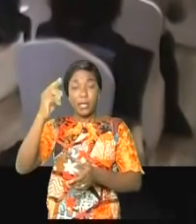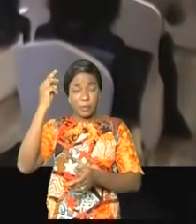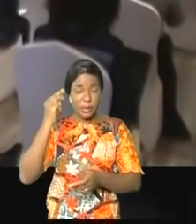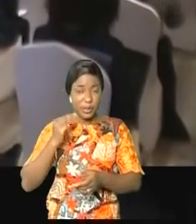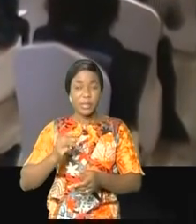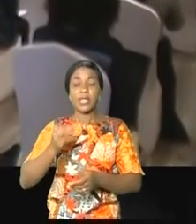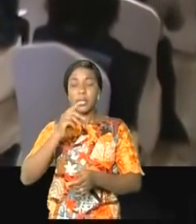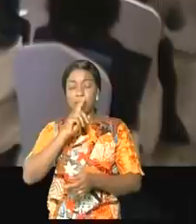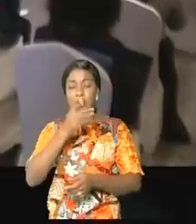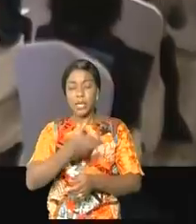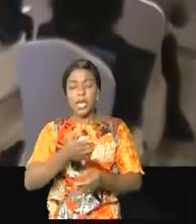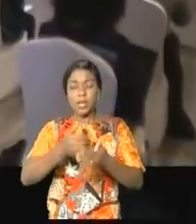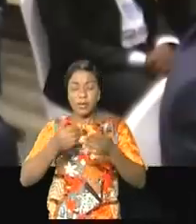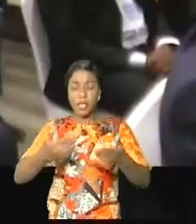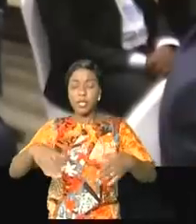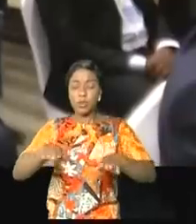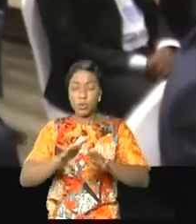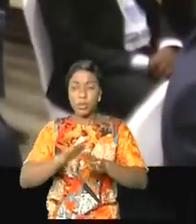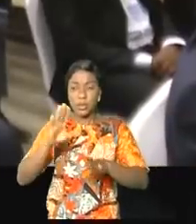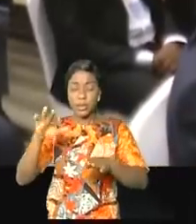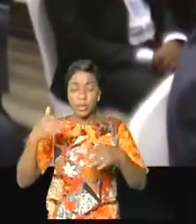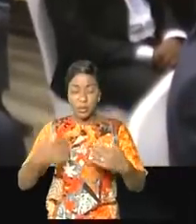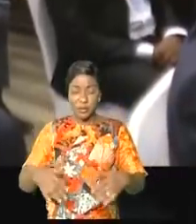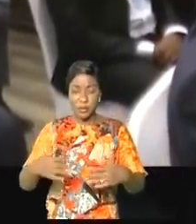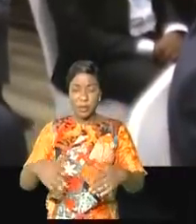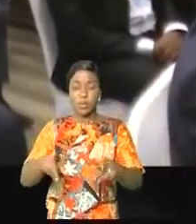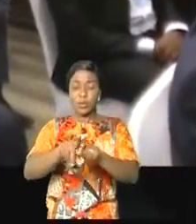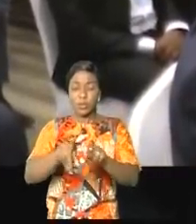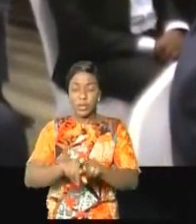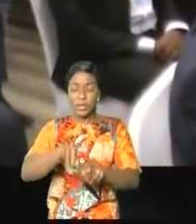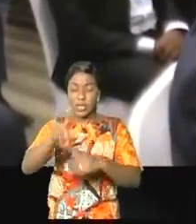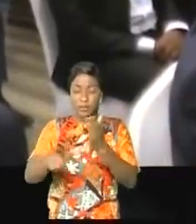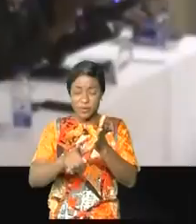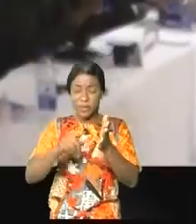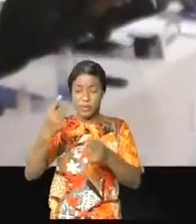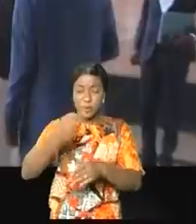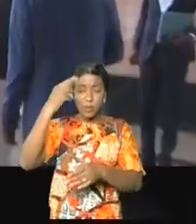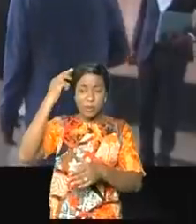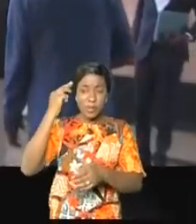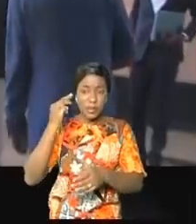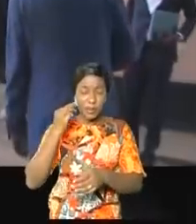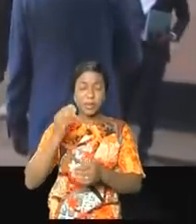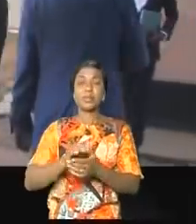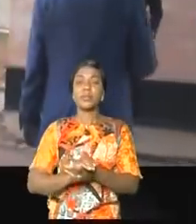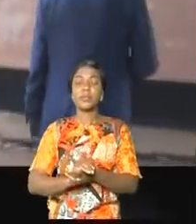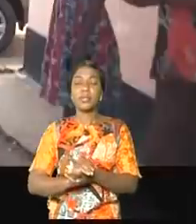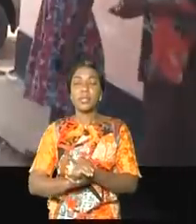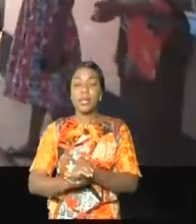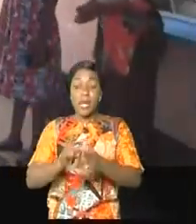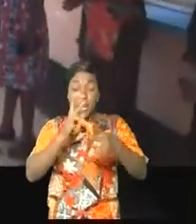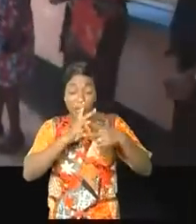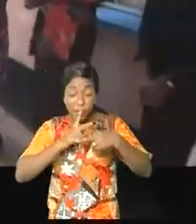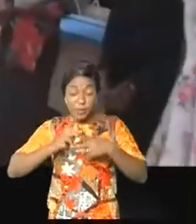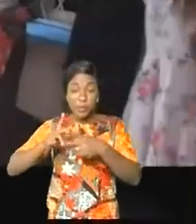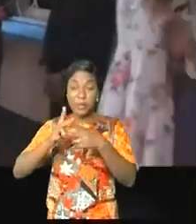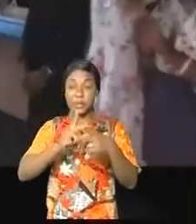cérémonie de clôture de ses assises, la vice-première ministre et ministre du plan, Élisée Minembré, a visité